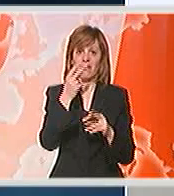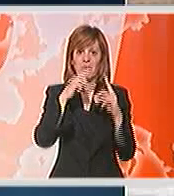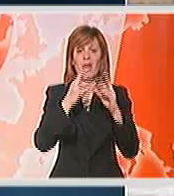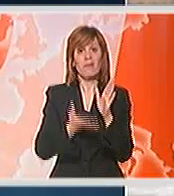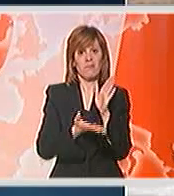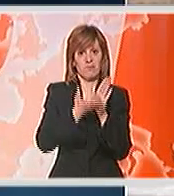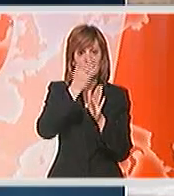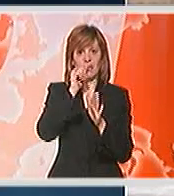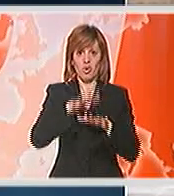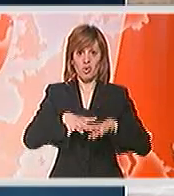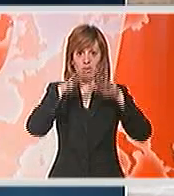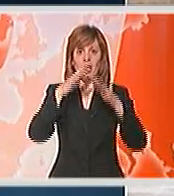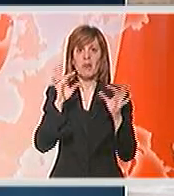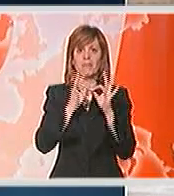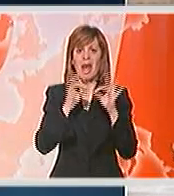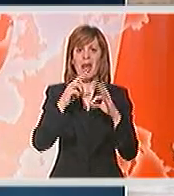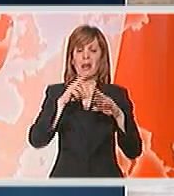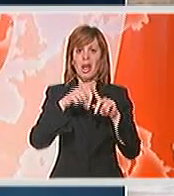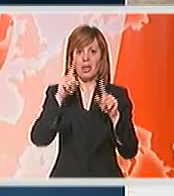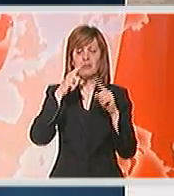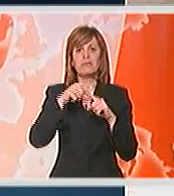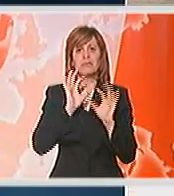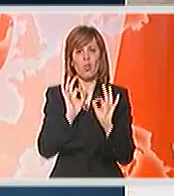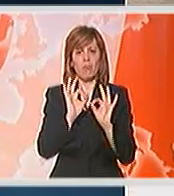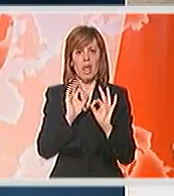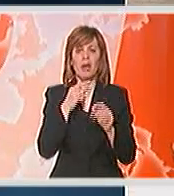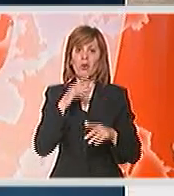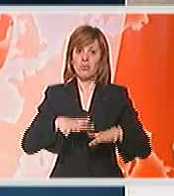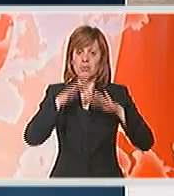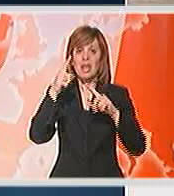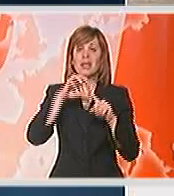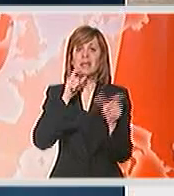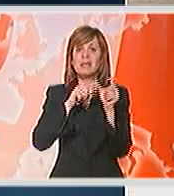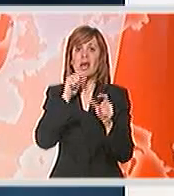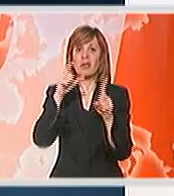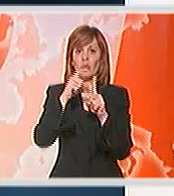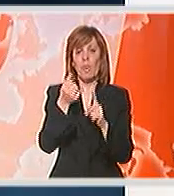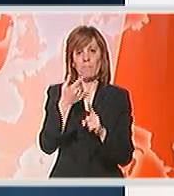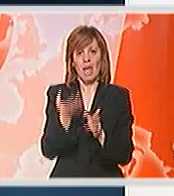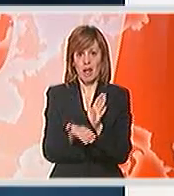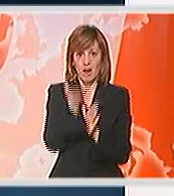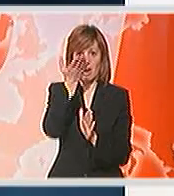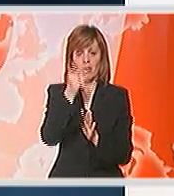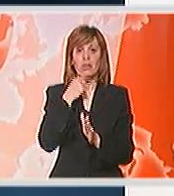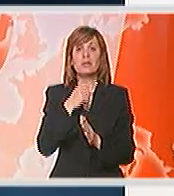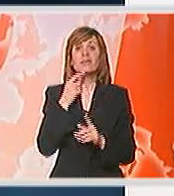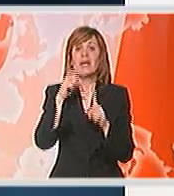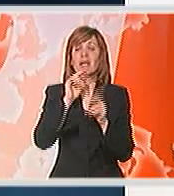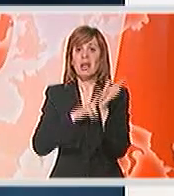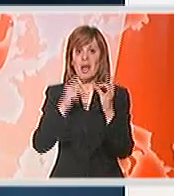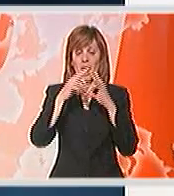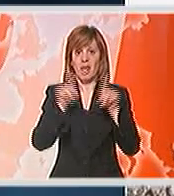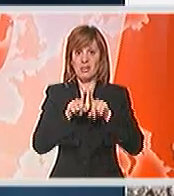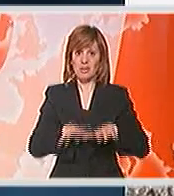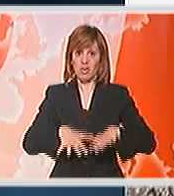većem porastu, na Banackim vodotocima u umerenom porastu, a na Tisi i Dunavu u manjim porastu. Nivo drine takođe u